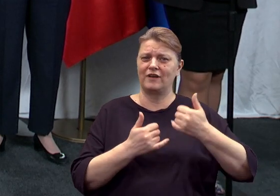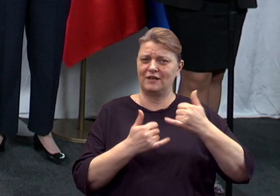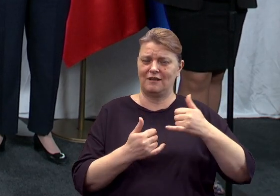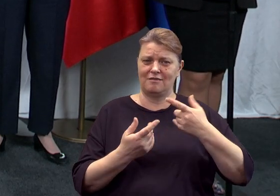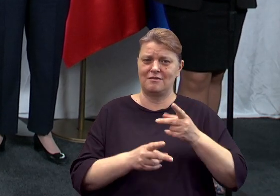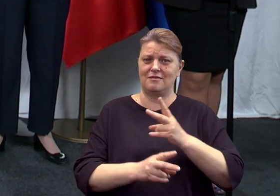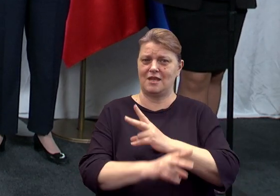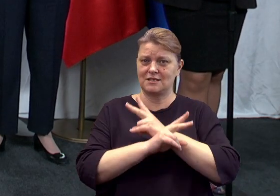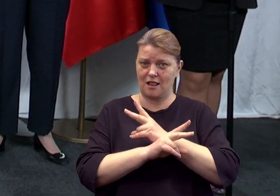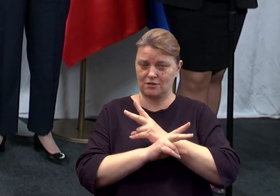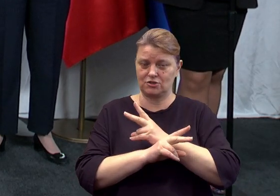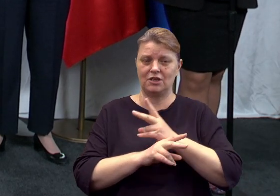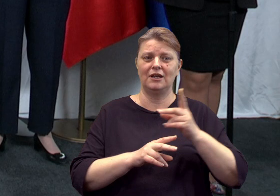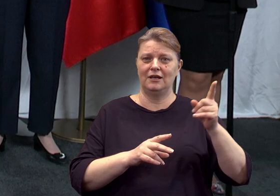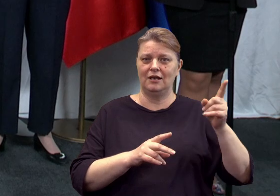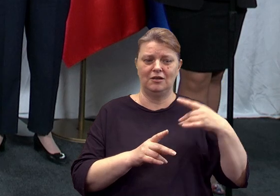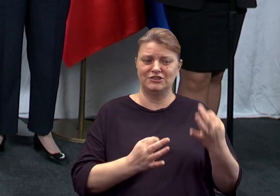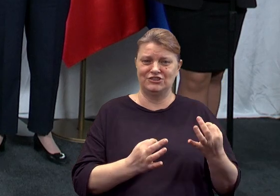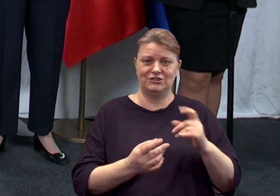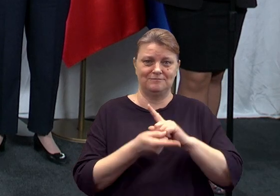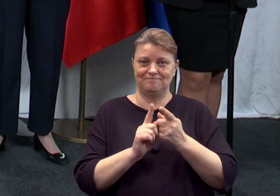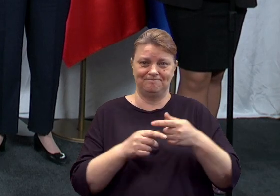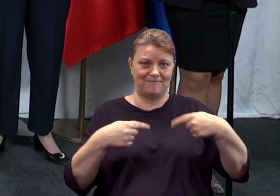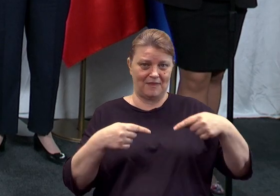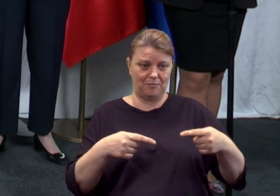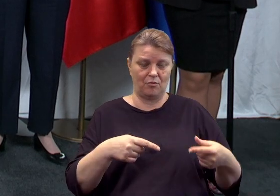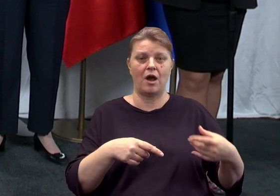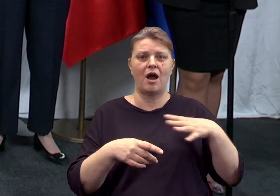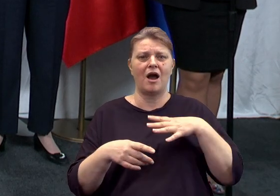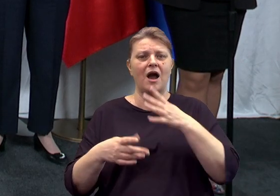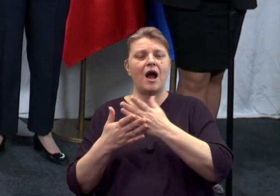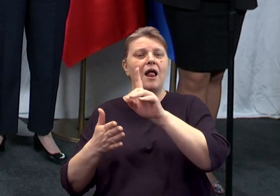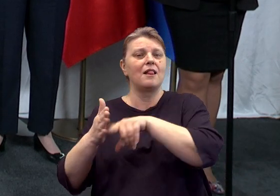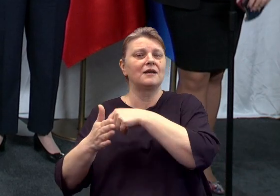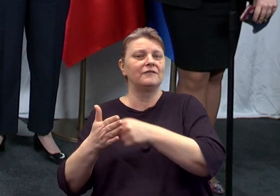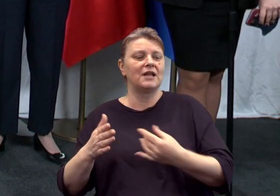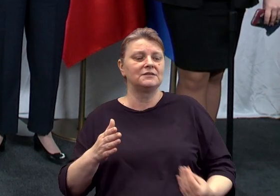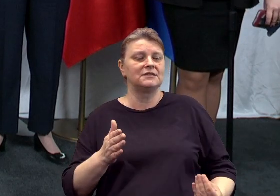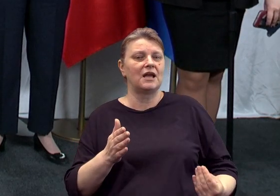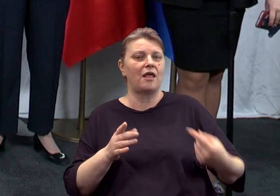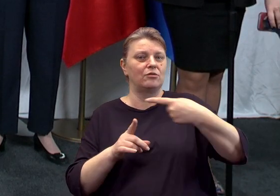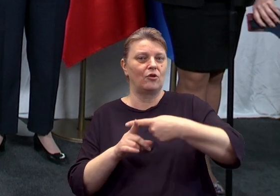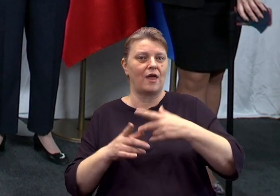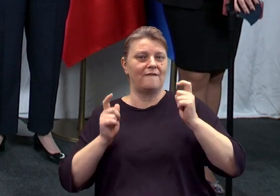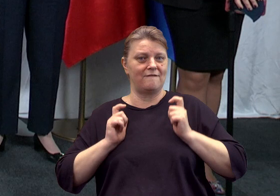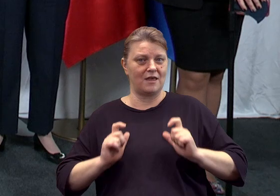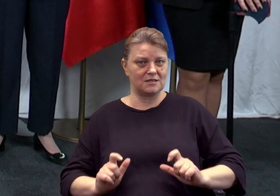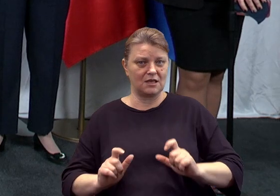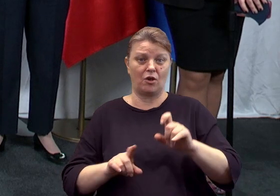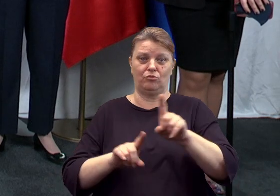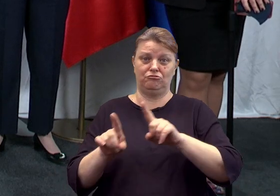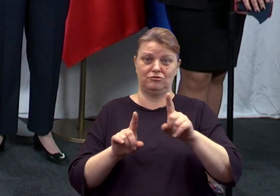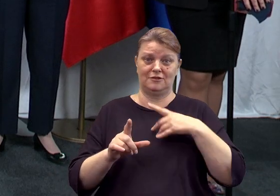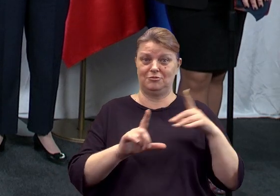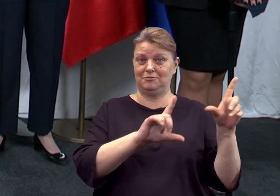obradach, wyliczył, że likwidacja dodatku wiejskiego będzie oznaczać pomniejszenie płac